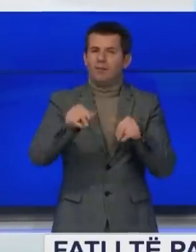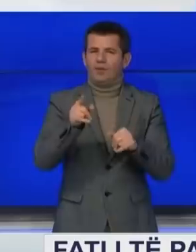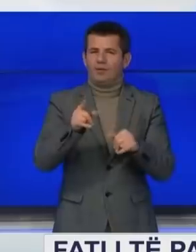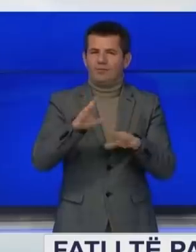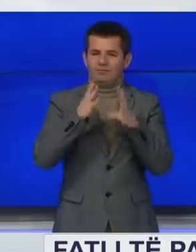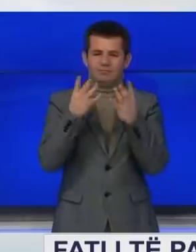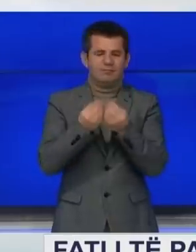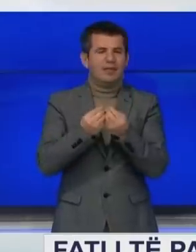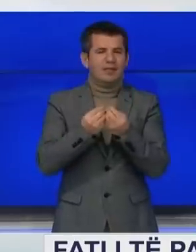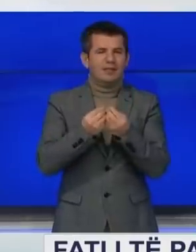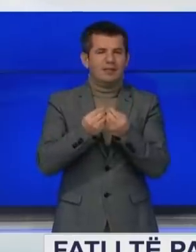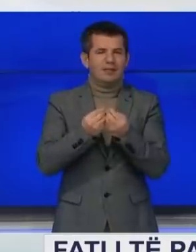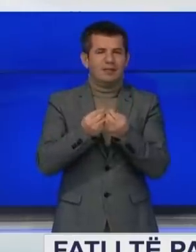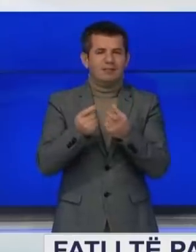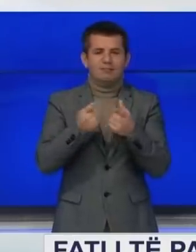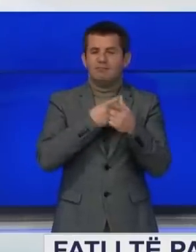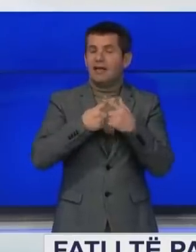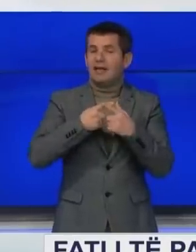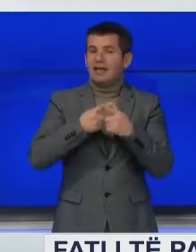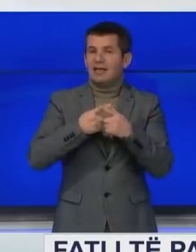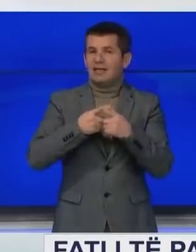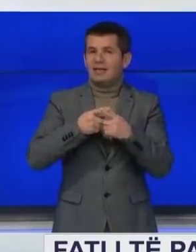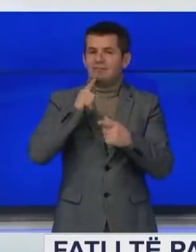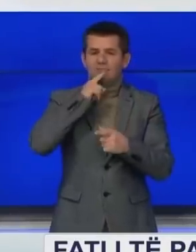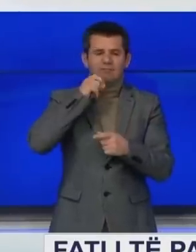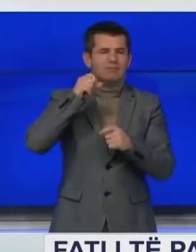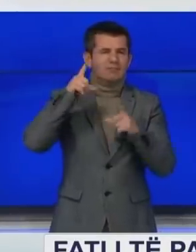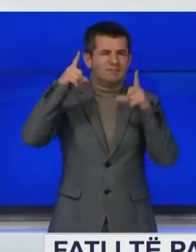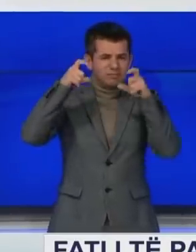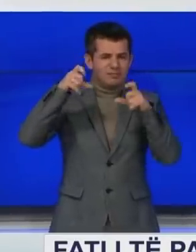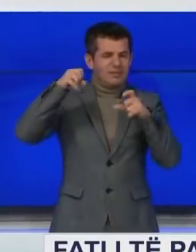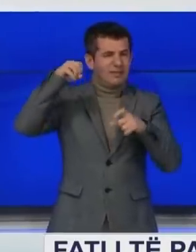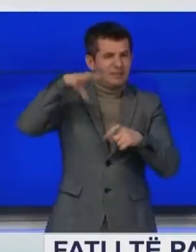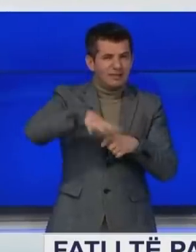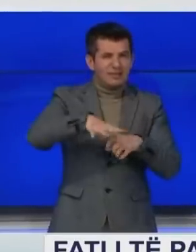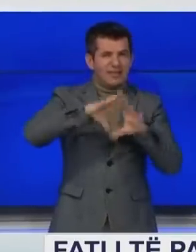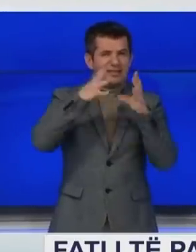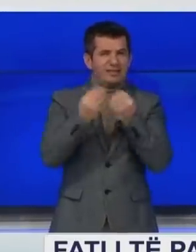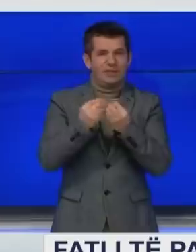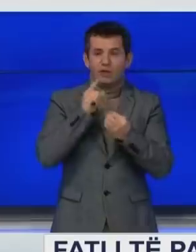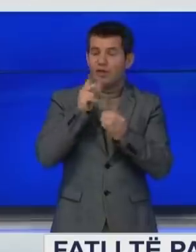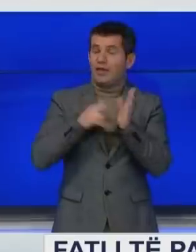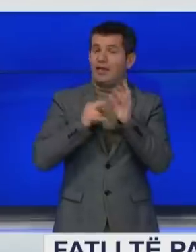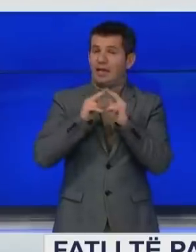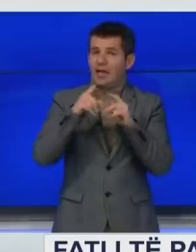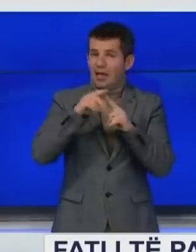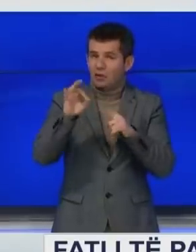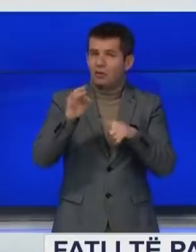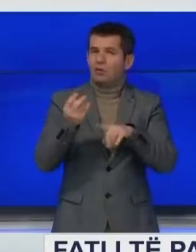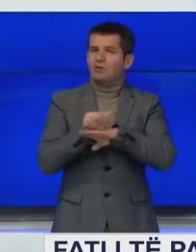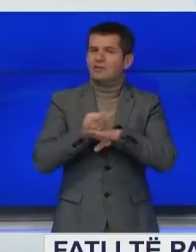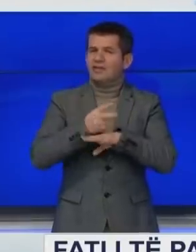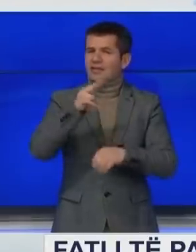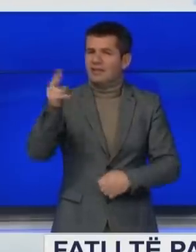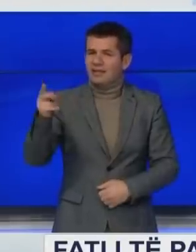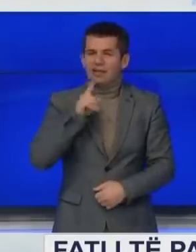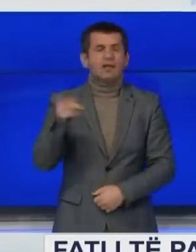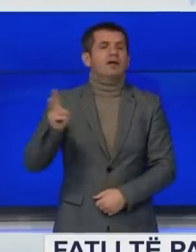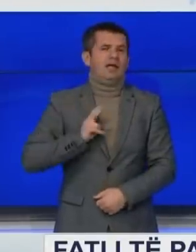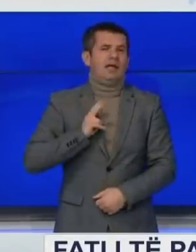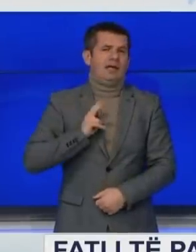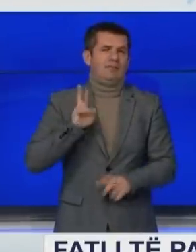mojës satelitore, qatje ku janë, ta është a i ka nato, a i ka në shtetit të këfritit, unë nuk e di, po mi pos i ka.